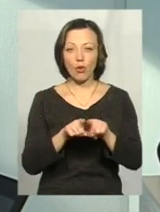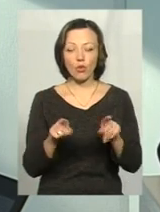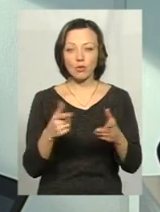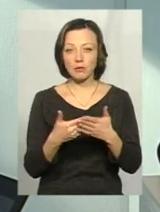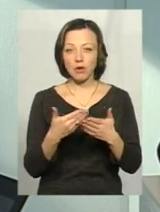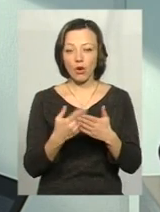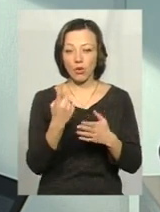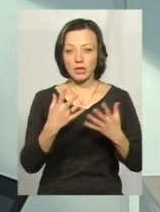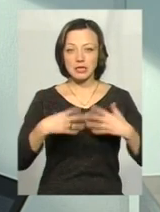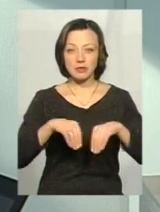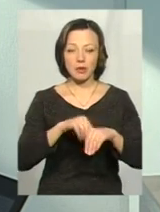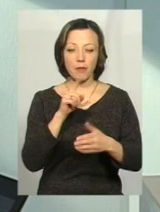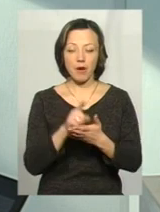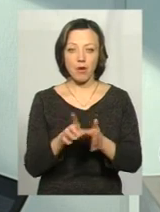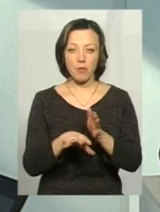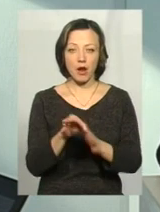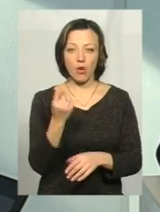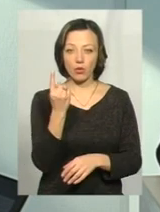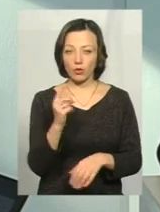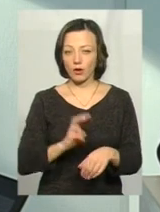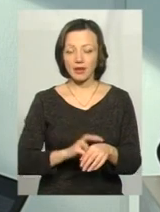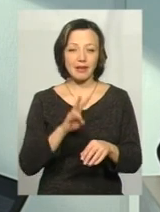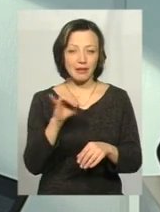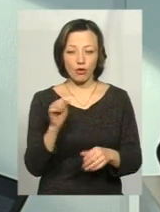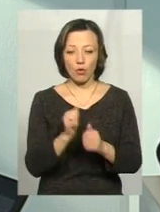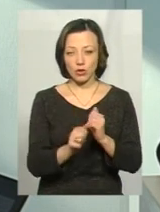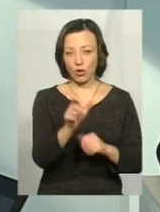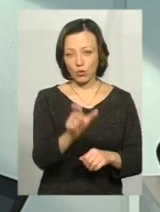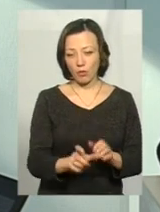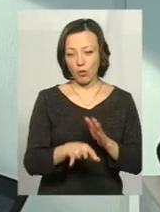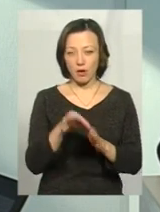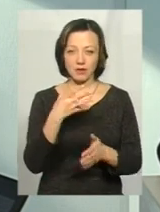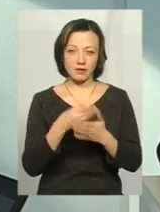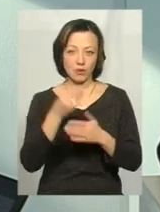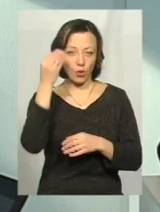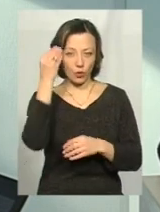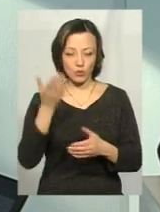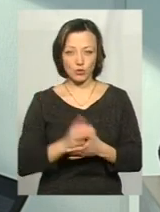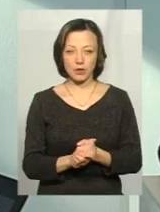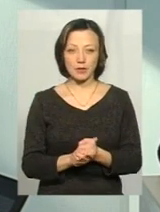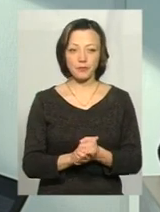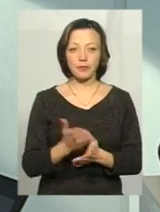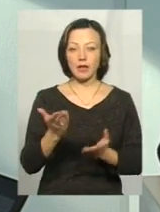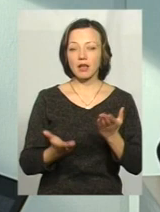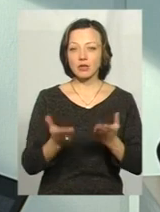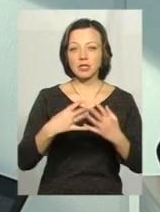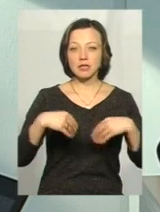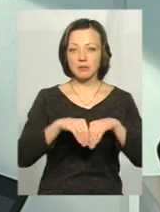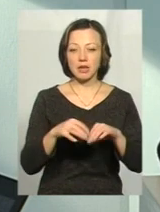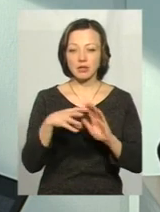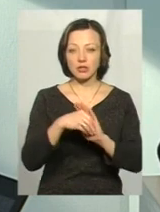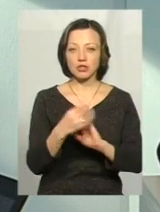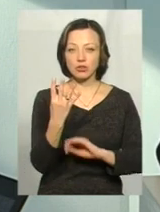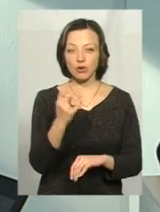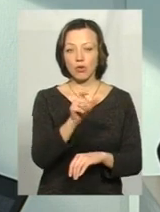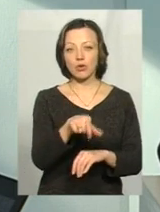одна сім'я має обрати виключно одного лікаря. Кожна особа обирає на свій власний розсуд. Якщо сім'я складається